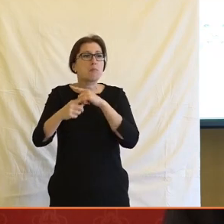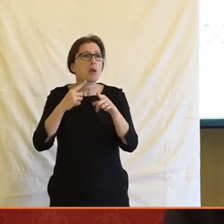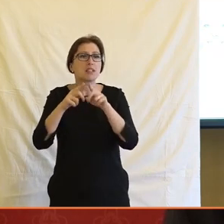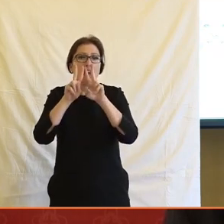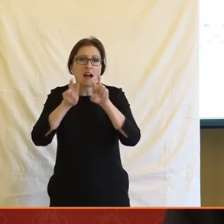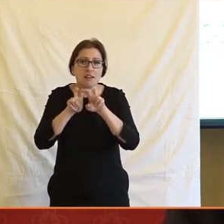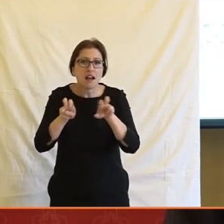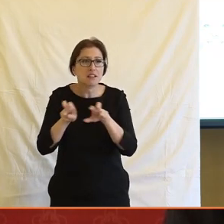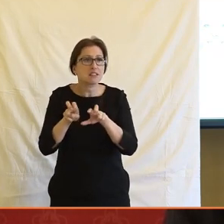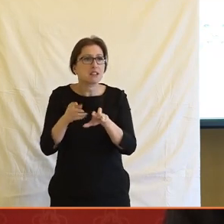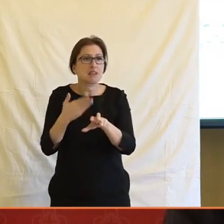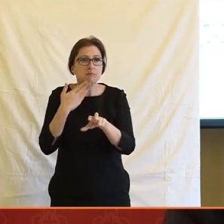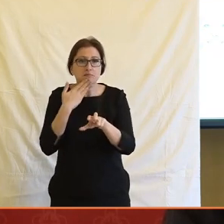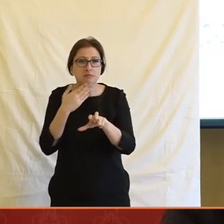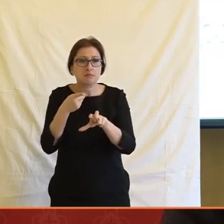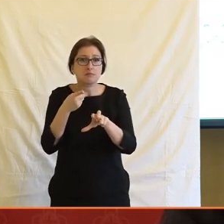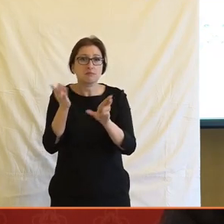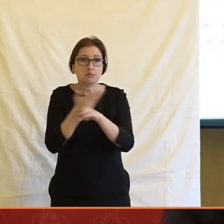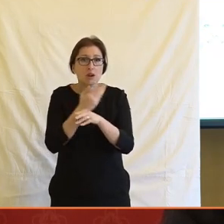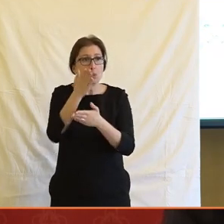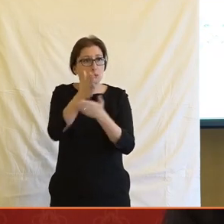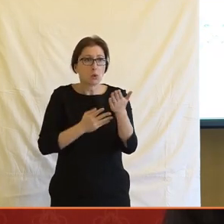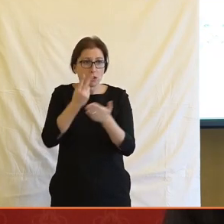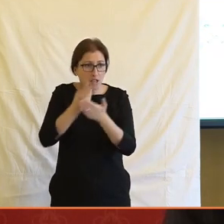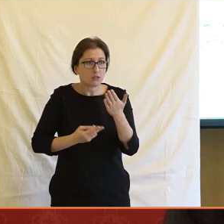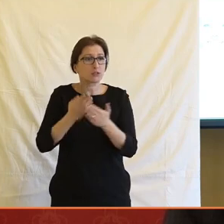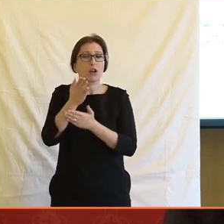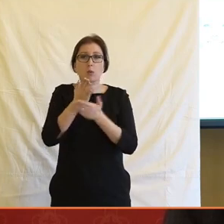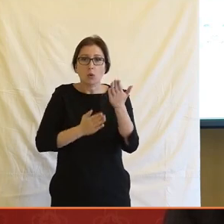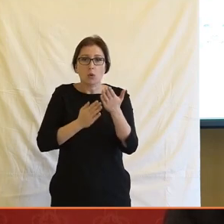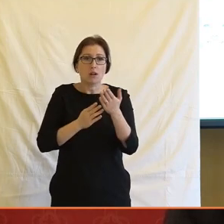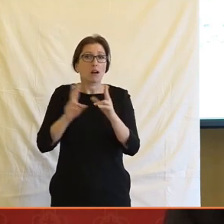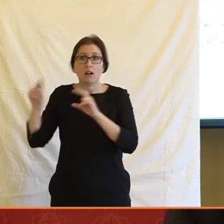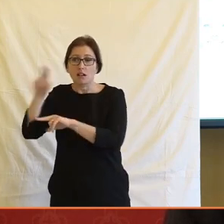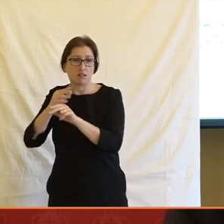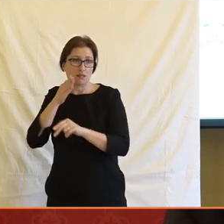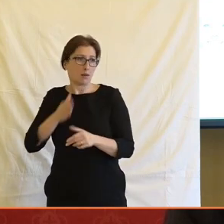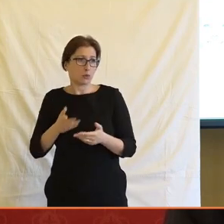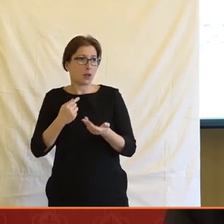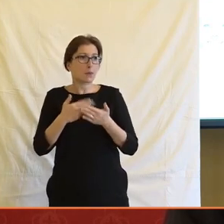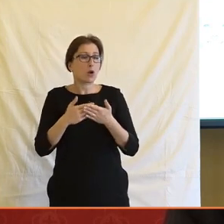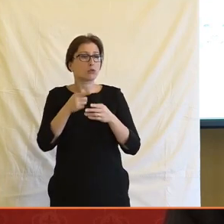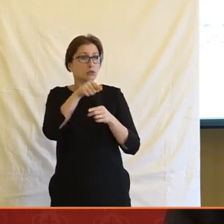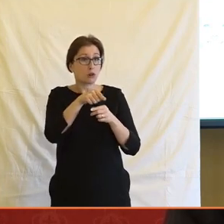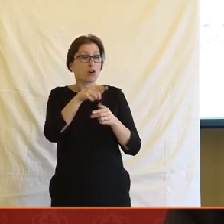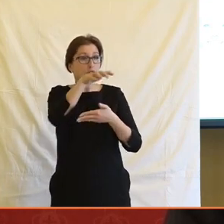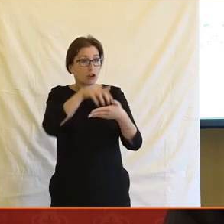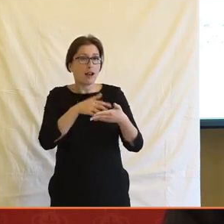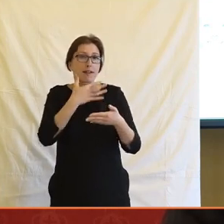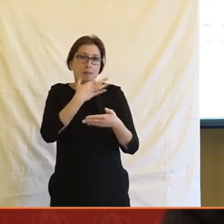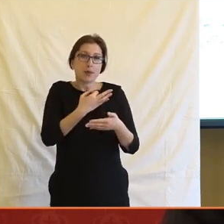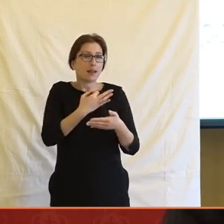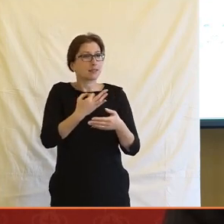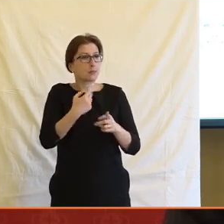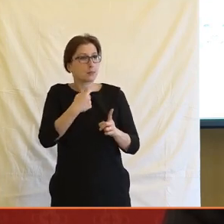analýza, jako vždycky bude víc. Takže je to spíš ten, nechci říct, že je to problém, ale spíš jako tady ten obsah se jako šíří, řekl bych, dále do